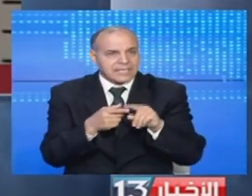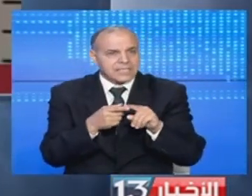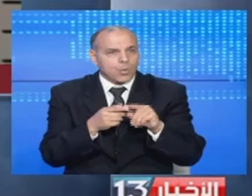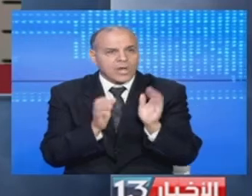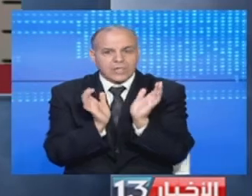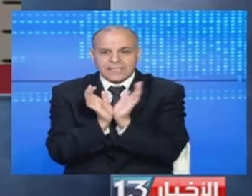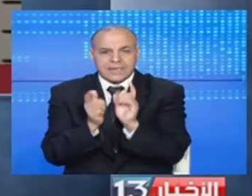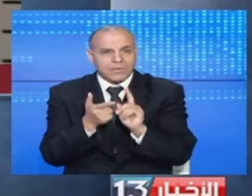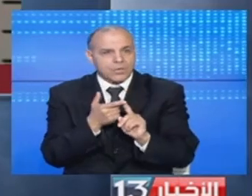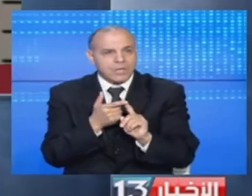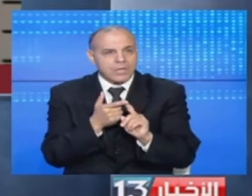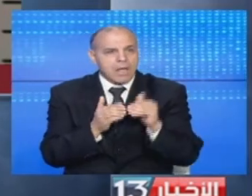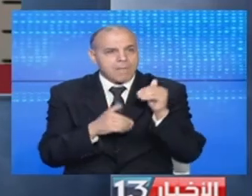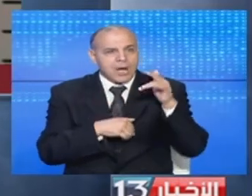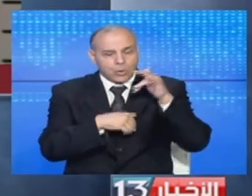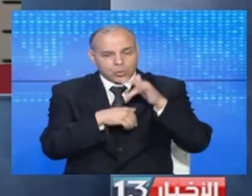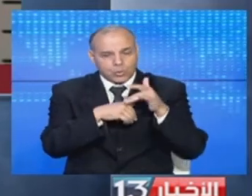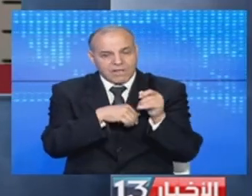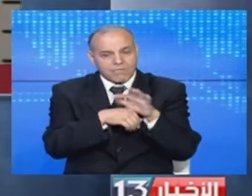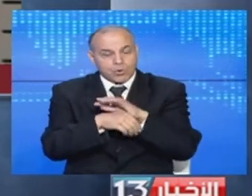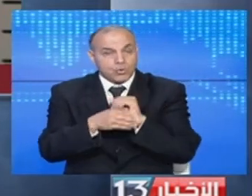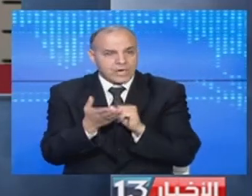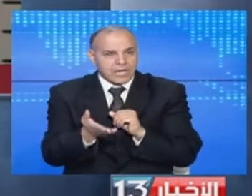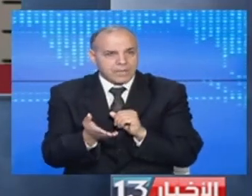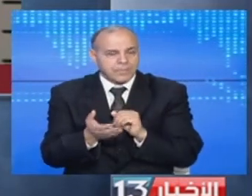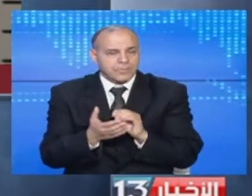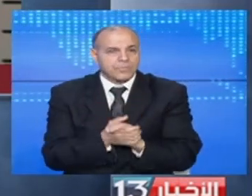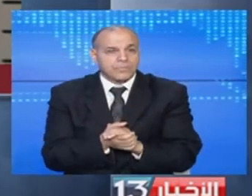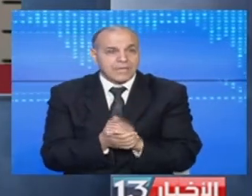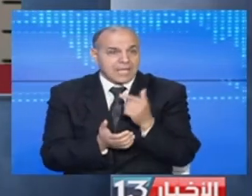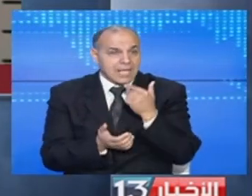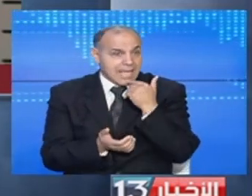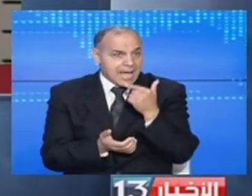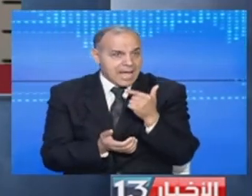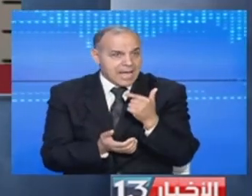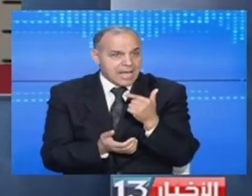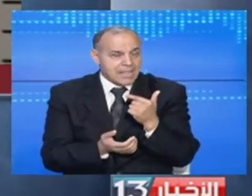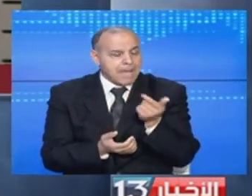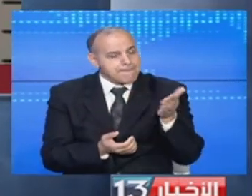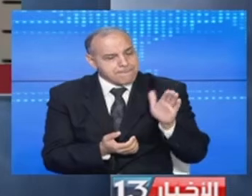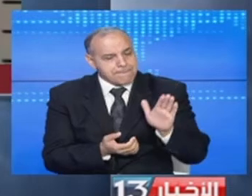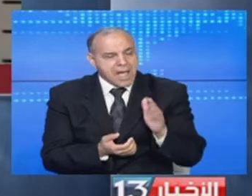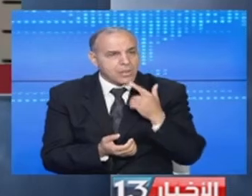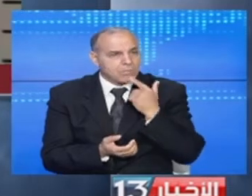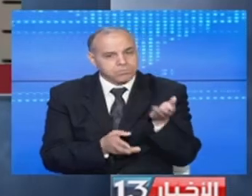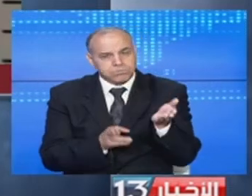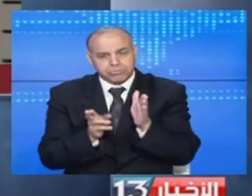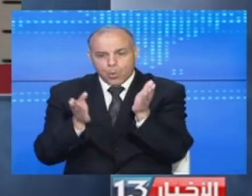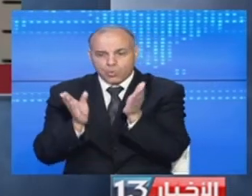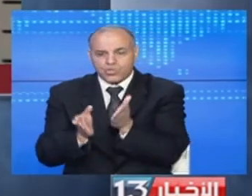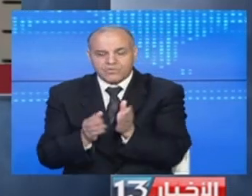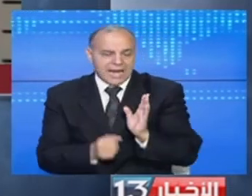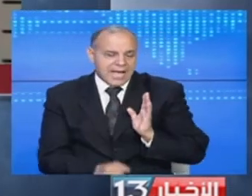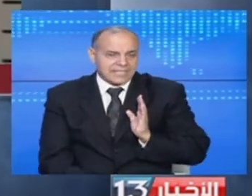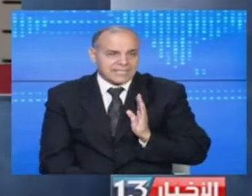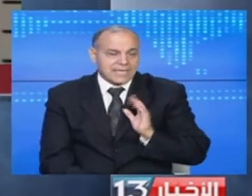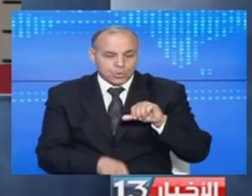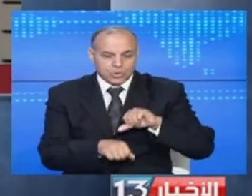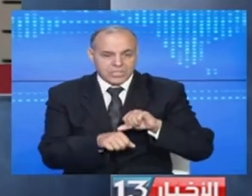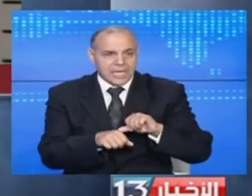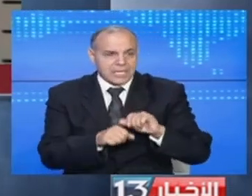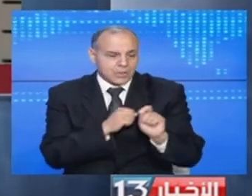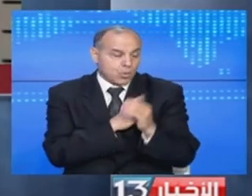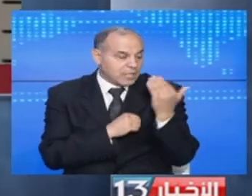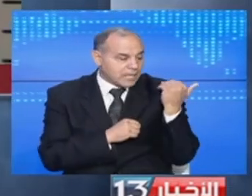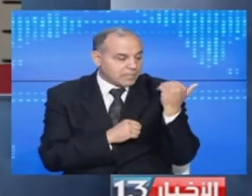والاجتماعية بعد إصابته بفيروس كورونا المستجد وكان الراحل قد نقل إلى المستشفى العسكري بالعاصمة